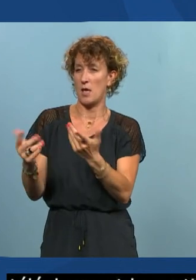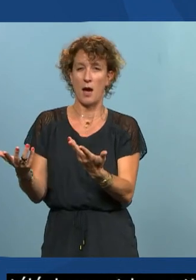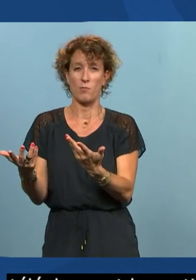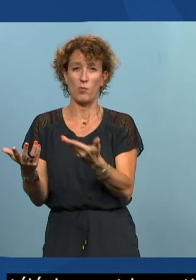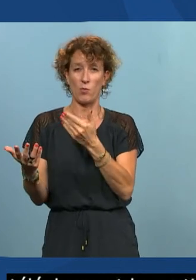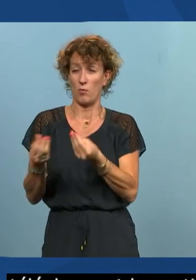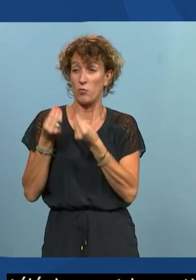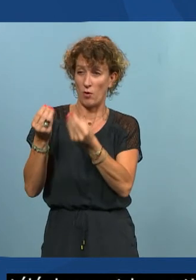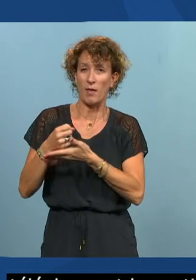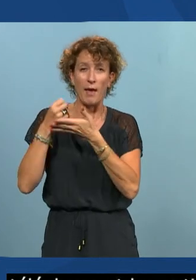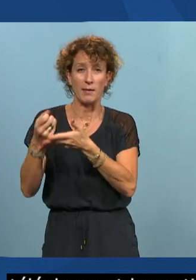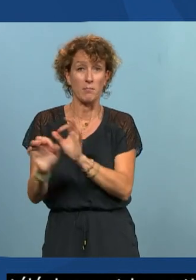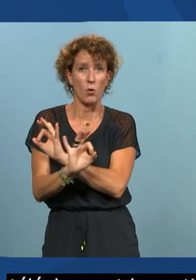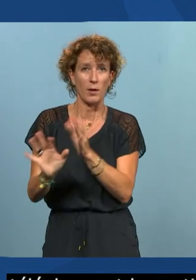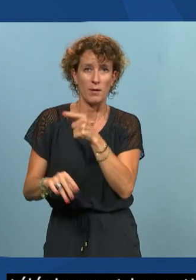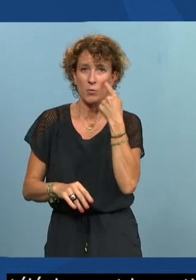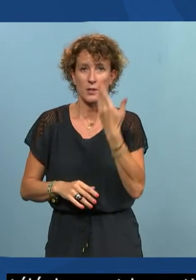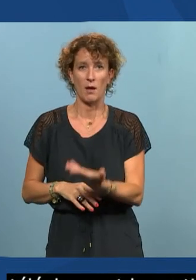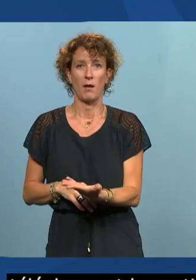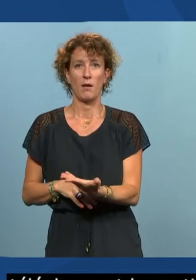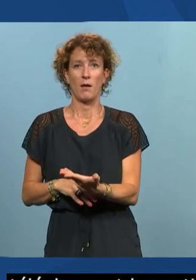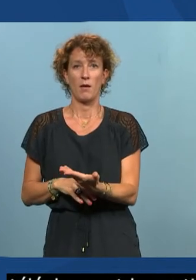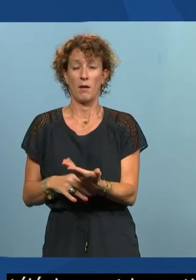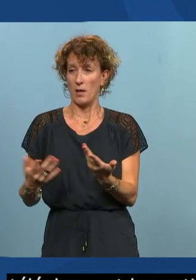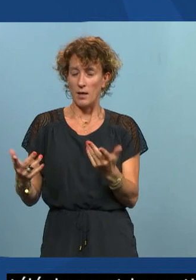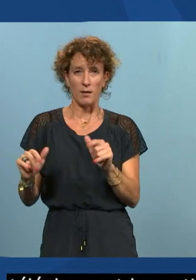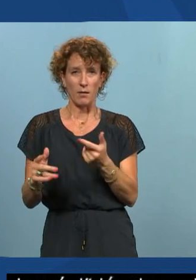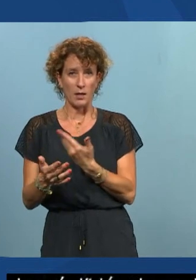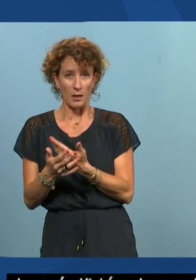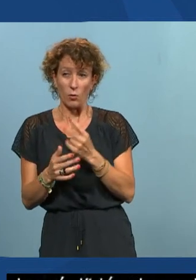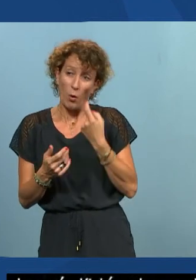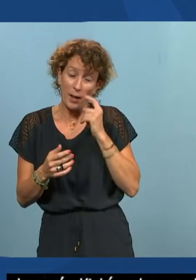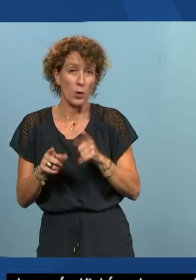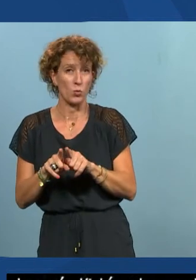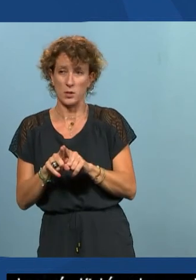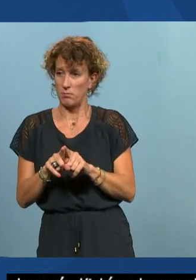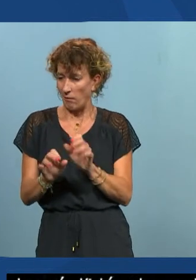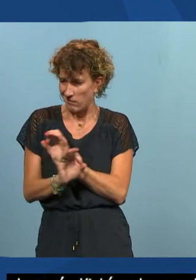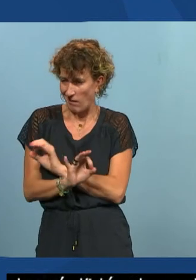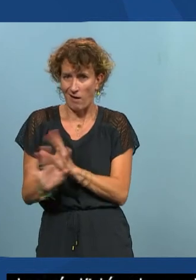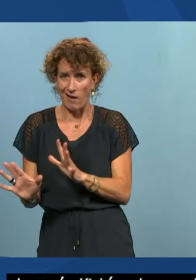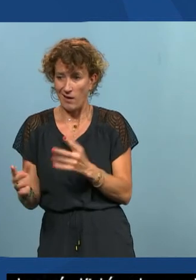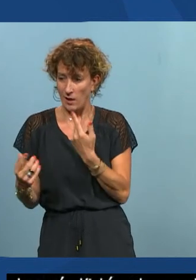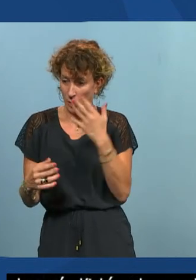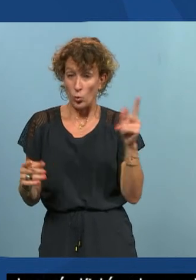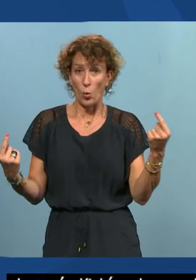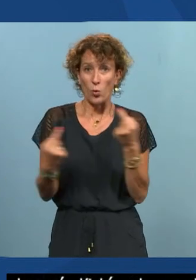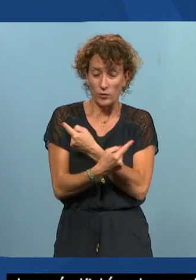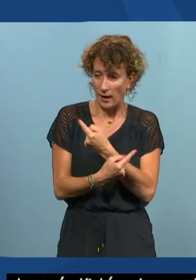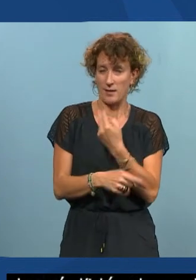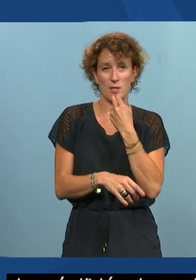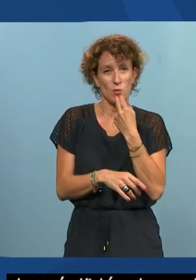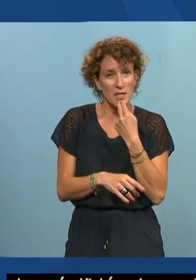les aider et puis alors sur une partie certains se sont rendus compte que ça ne servait à rien et d'autres depuis utilisent des polices